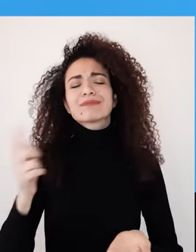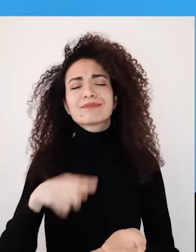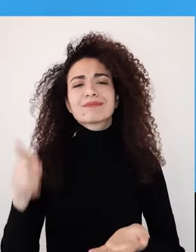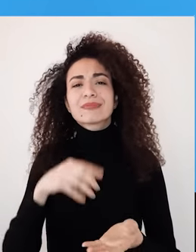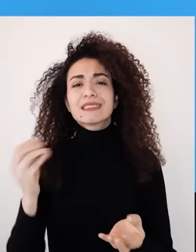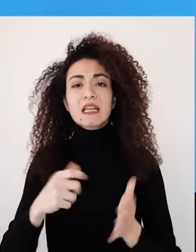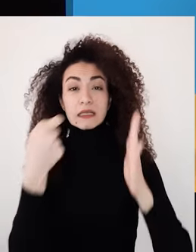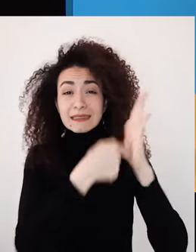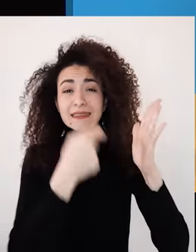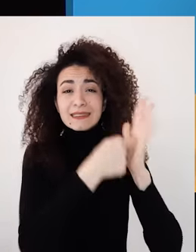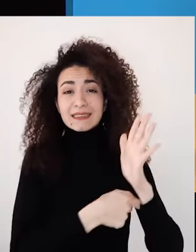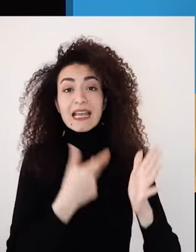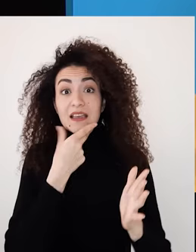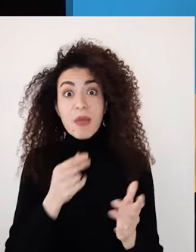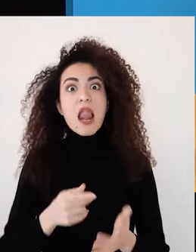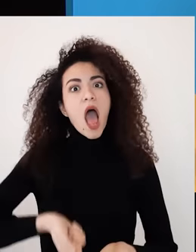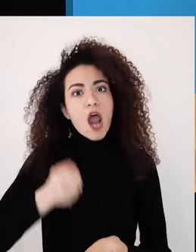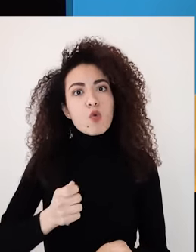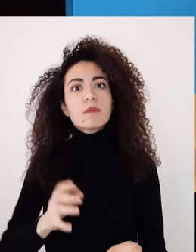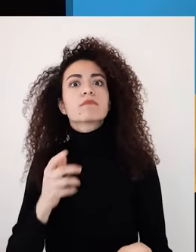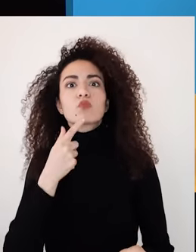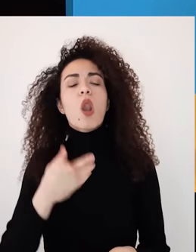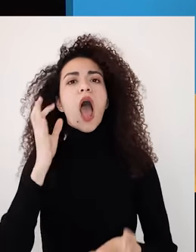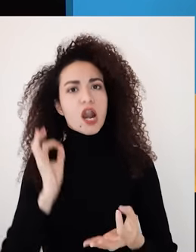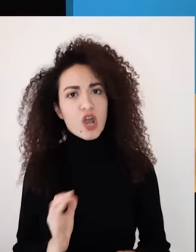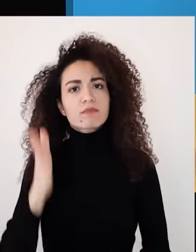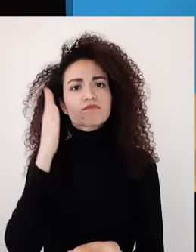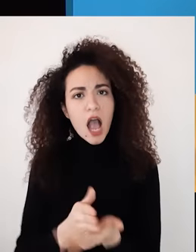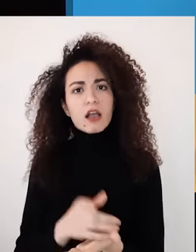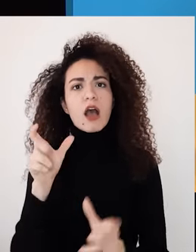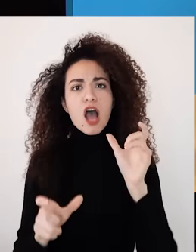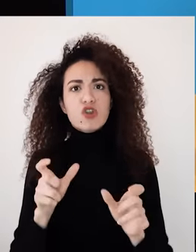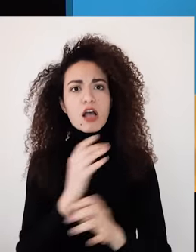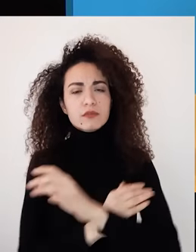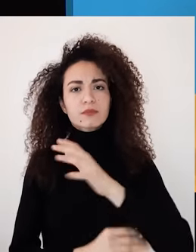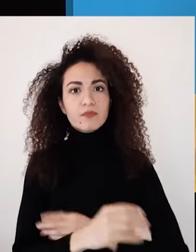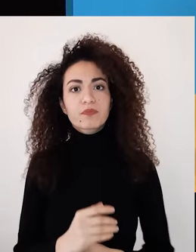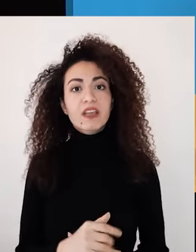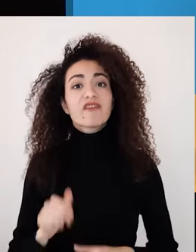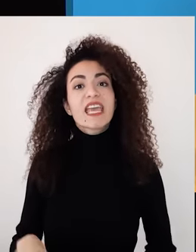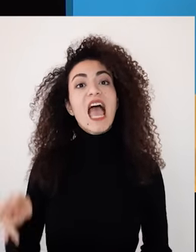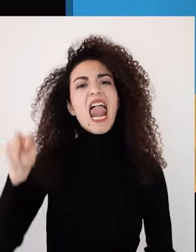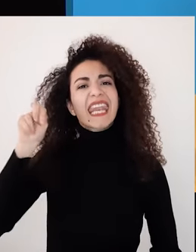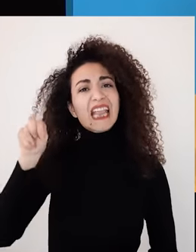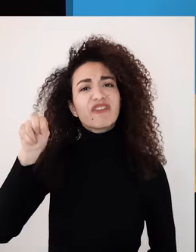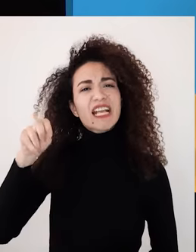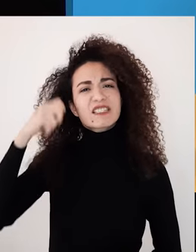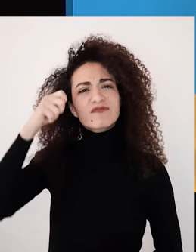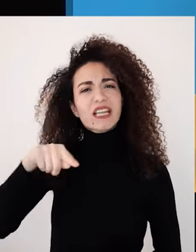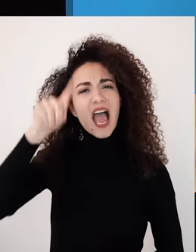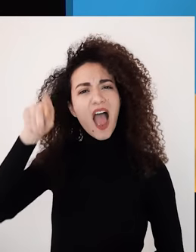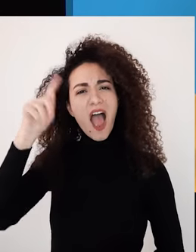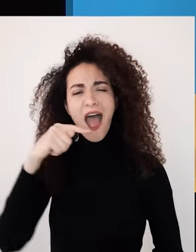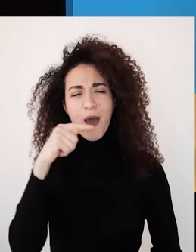الاعتراف بحقوقهم ندعيكي أنه تشاهدي على نتفليكس وصائق رائع كريب كامت عن تاريخ حركة الإعاقة